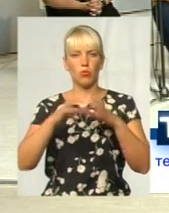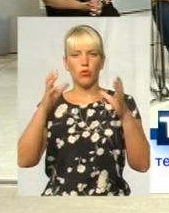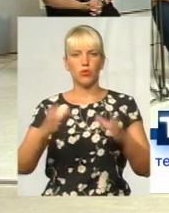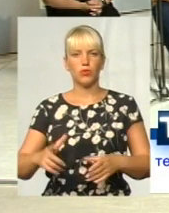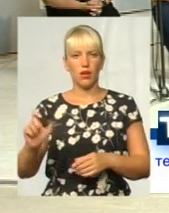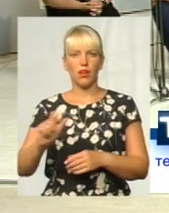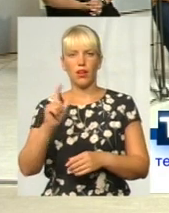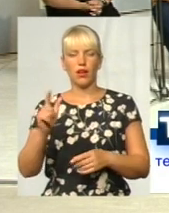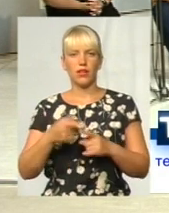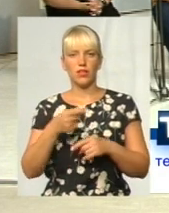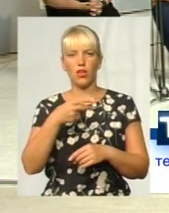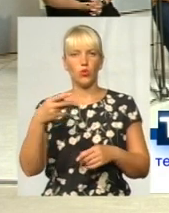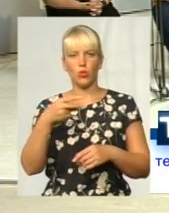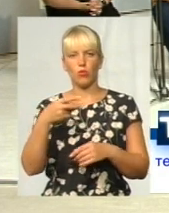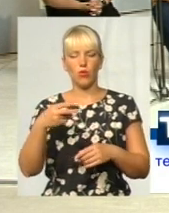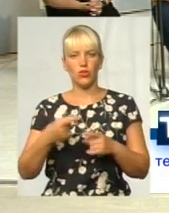поверсі поверсівки.